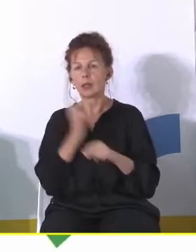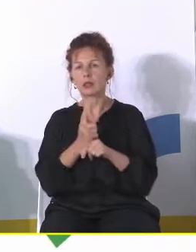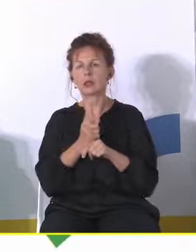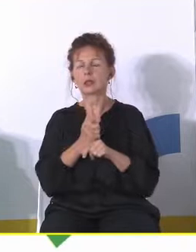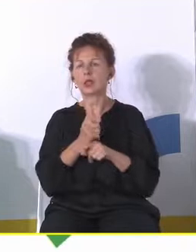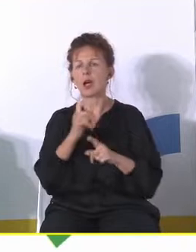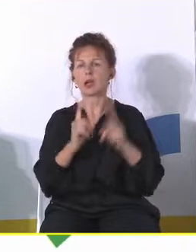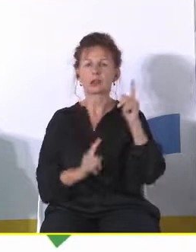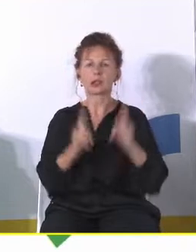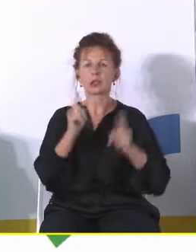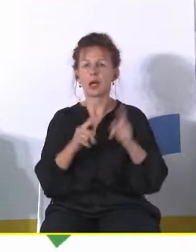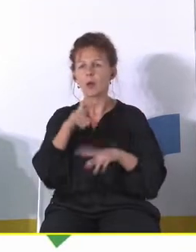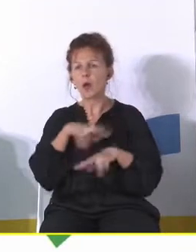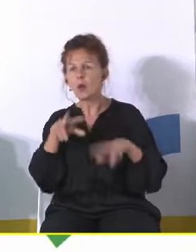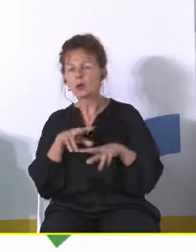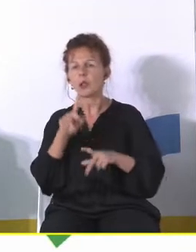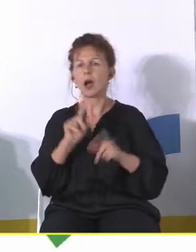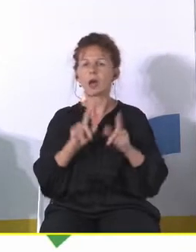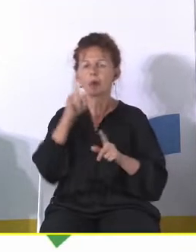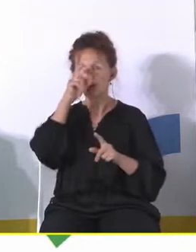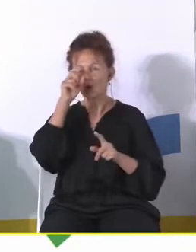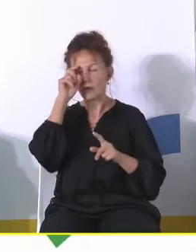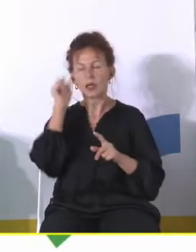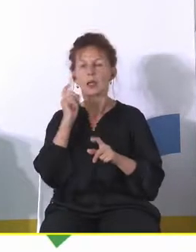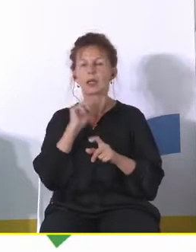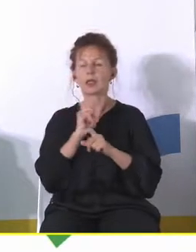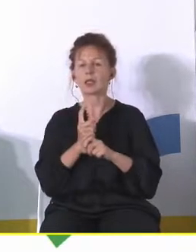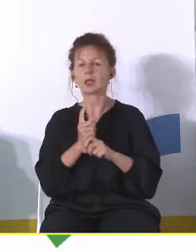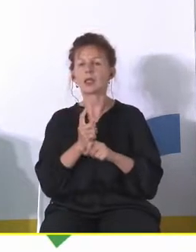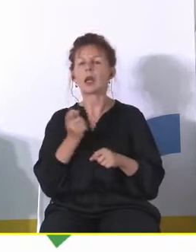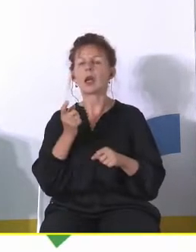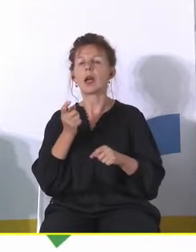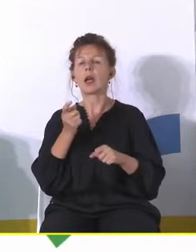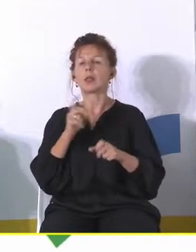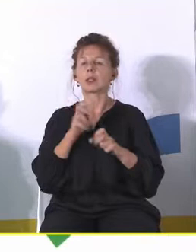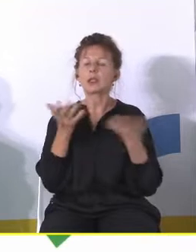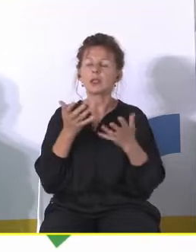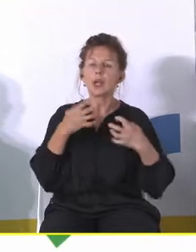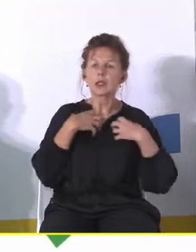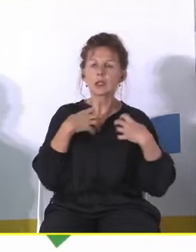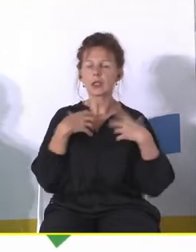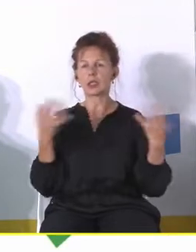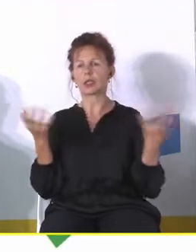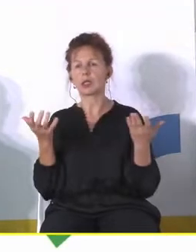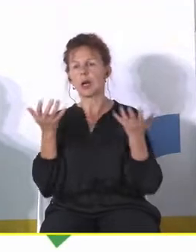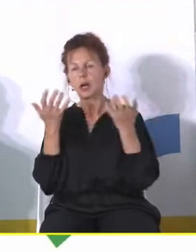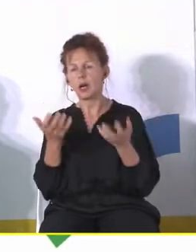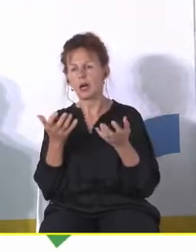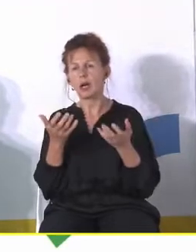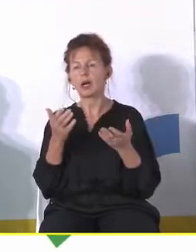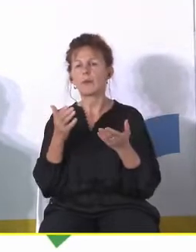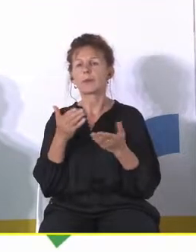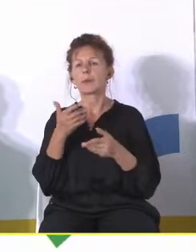rzadko która rodzina, czy nawet rzadko który człowiek, podejmuje decyzję o tym, gdzie żyje w kontekście takim czysto